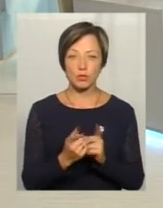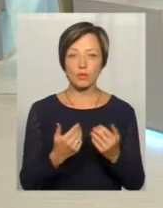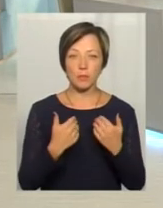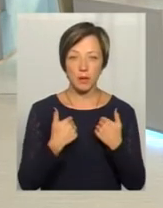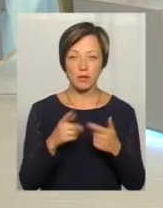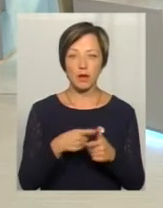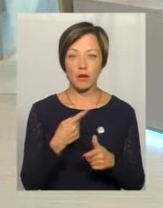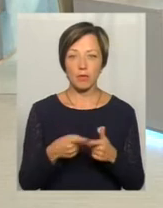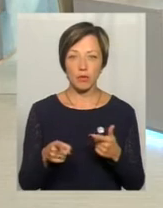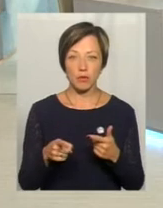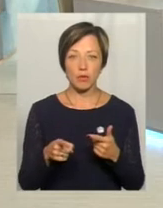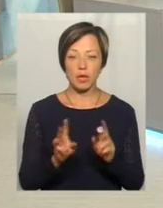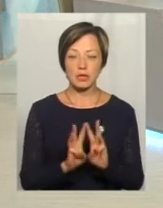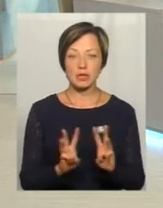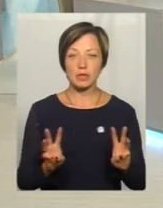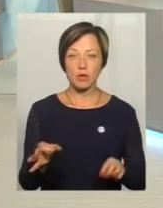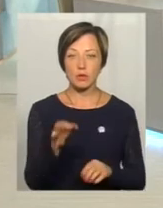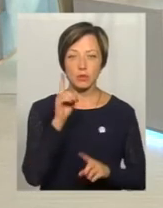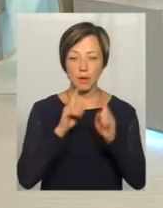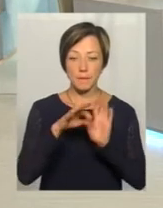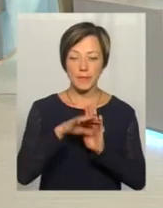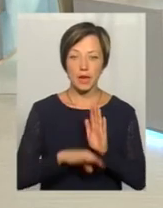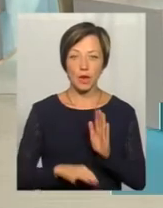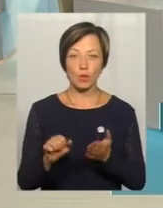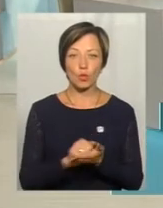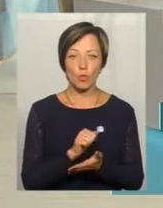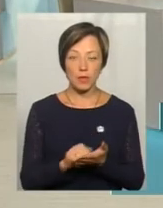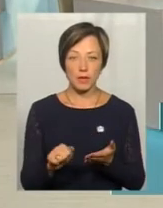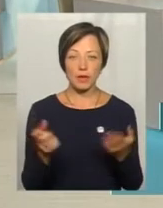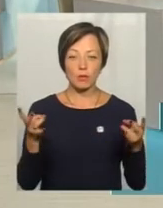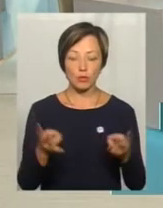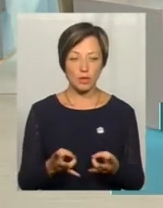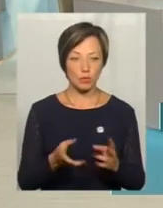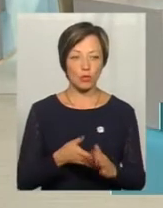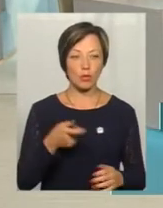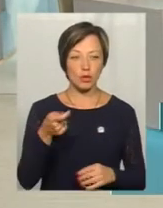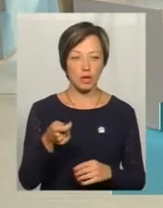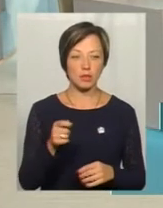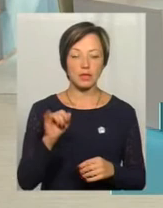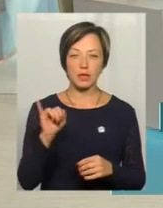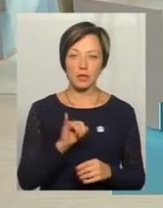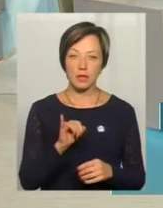на сайті обласної ради подивився перелік документів, які необхідно подати, і